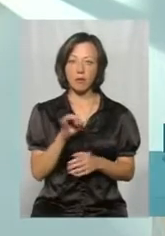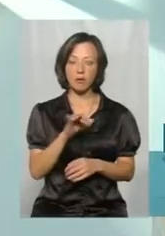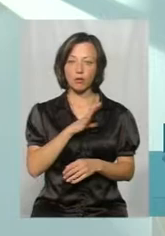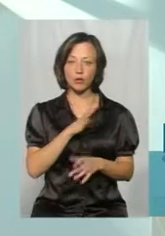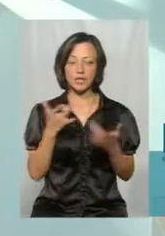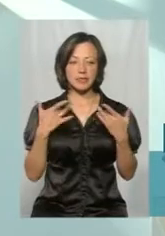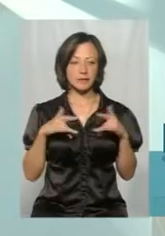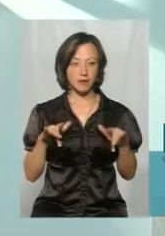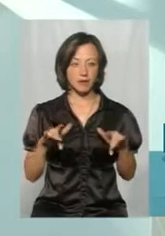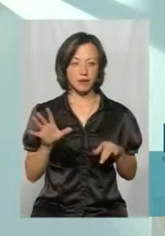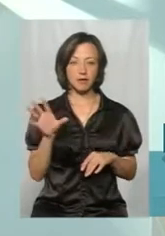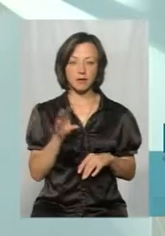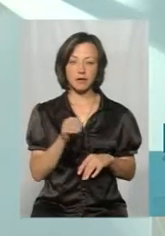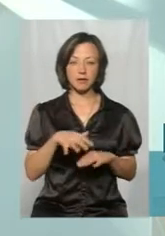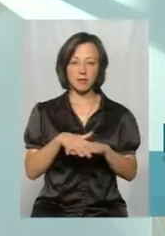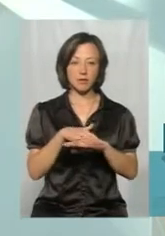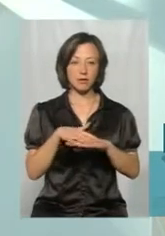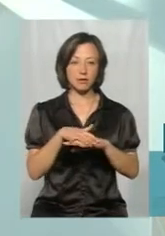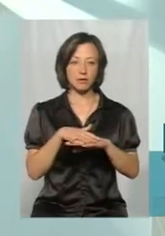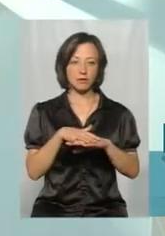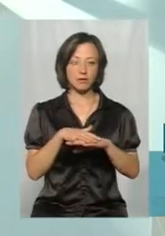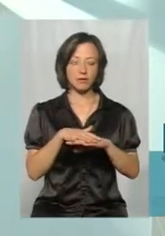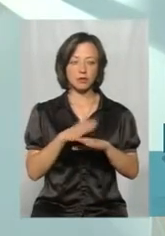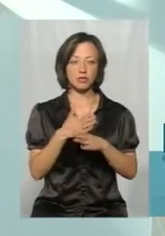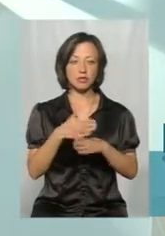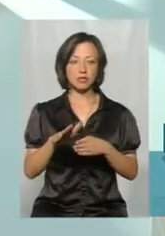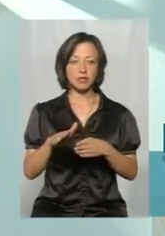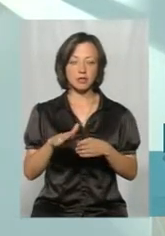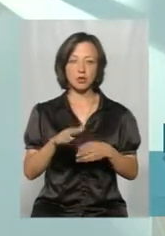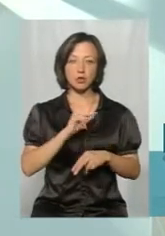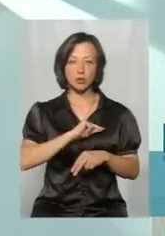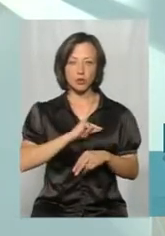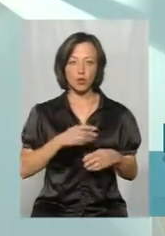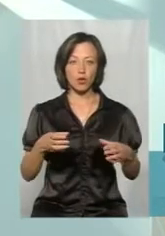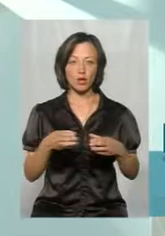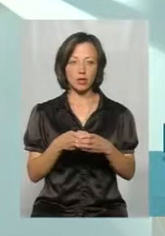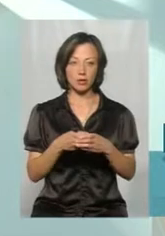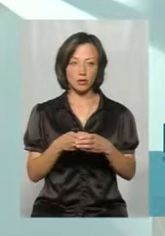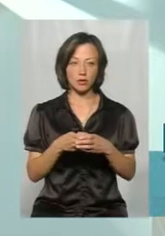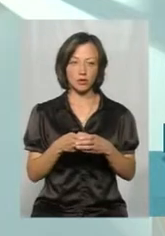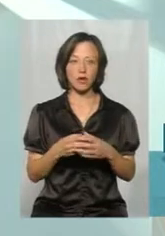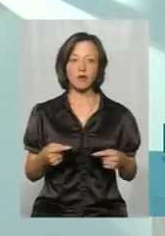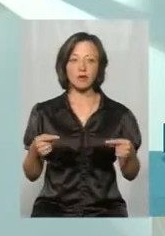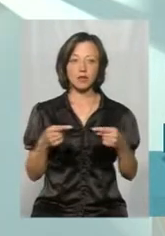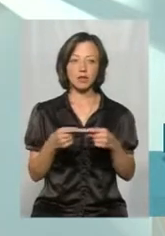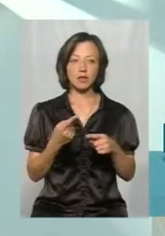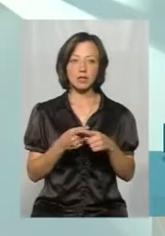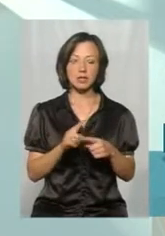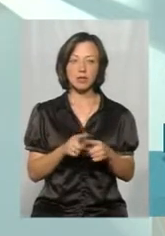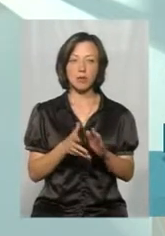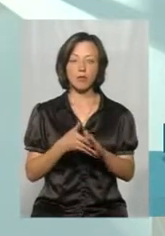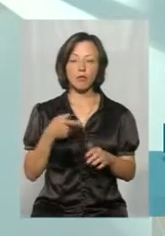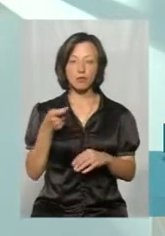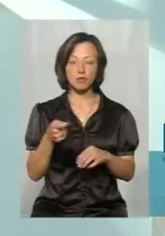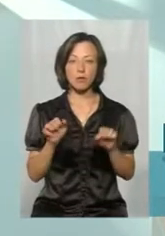звільнення масової частини трудового колективу. Відповідно, це позови